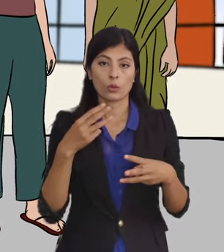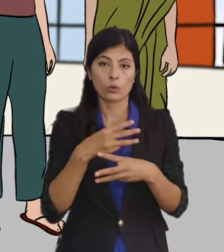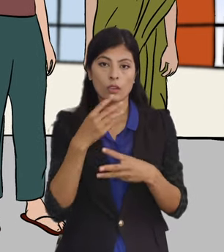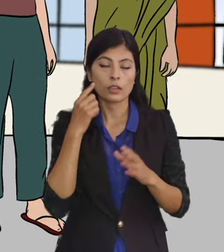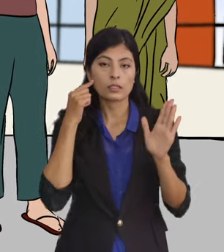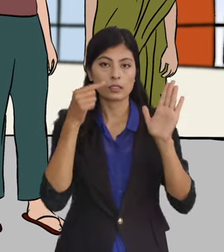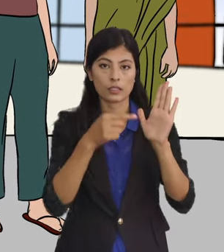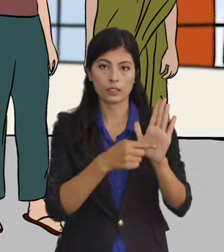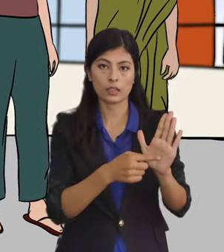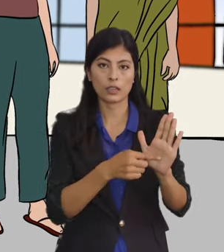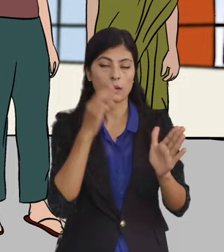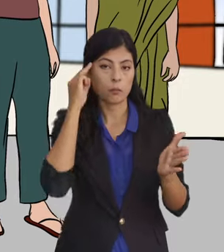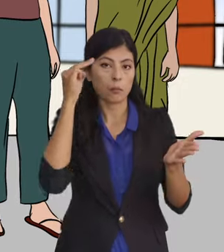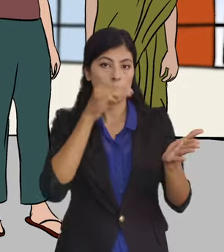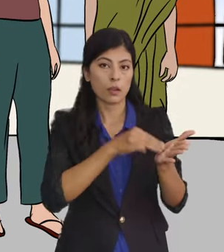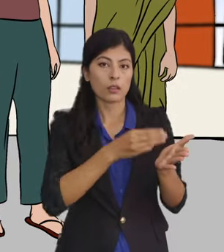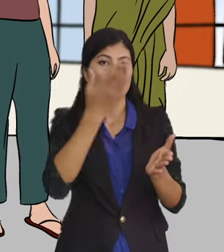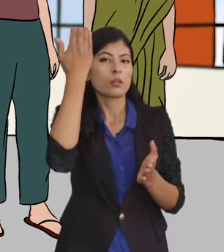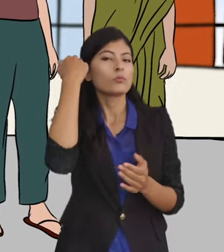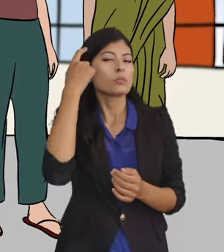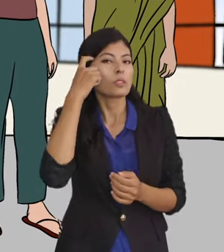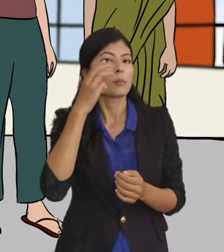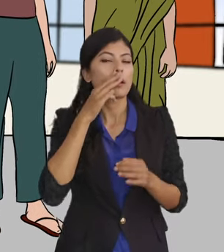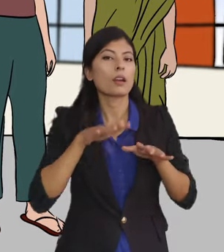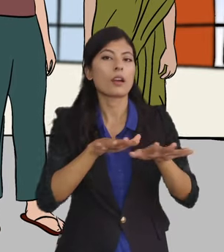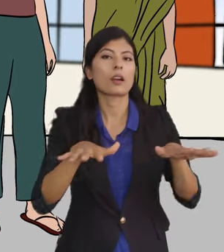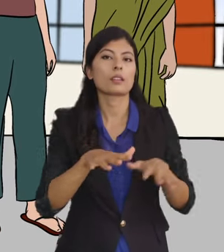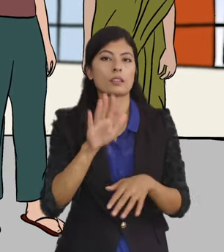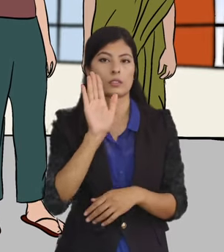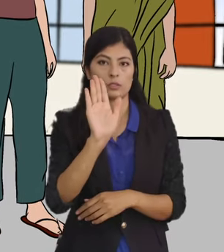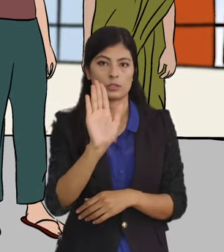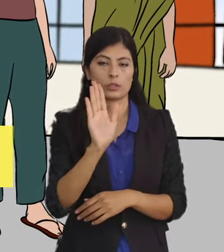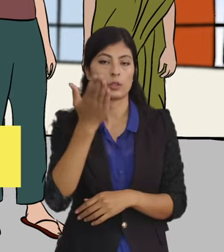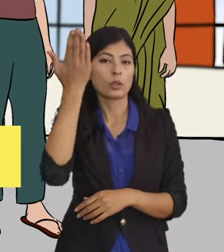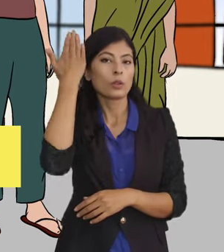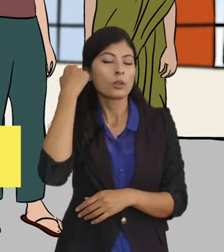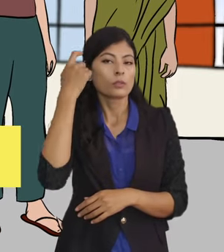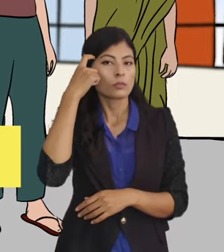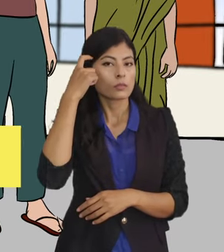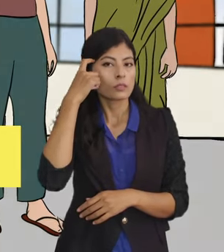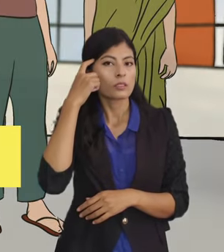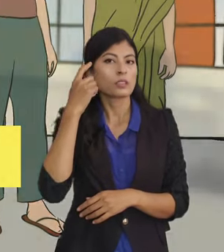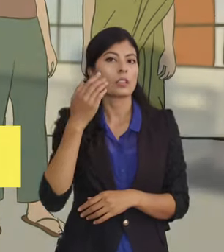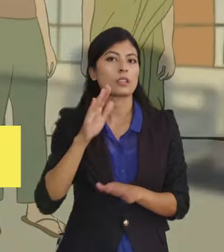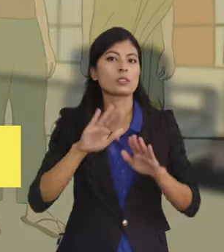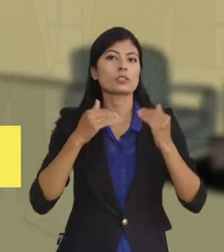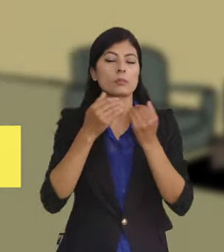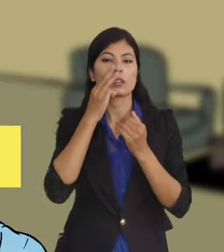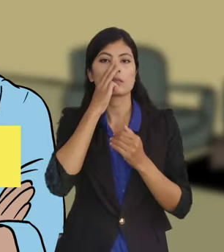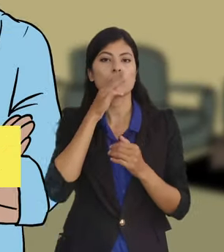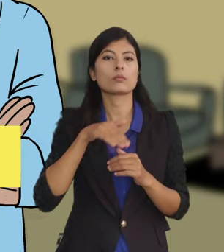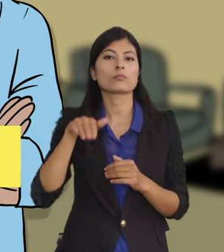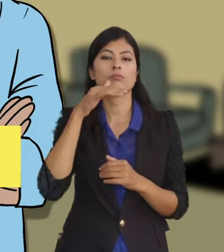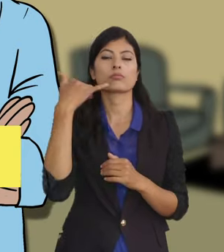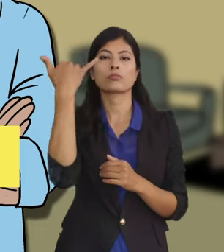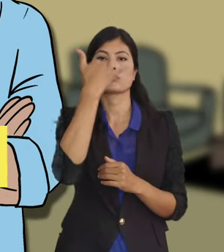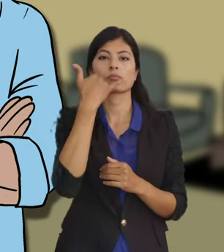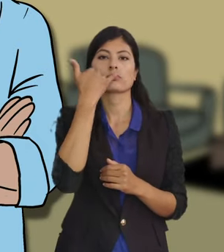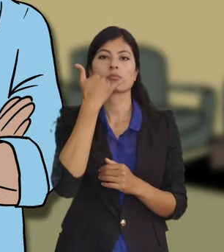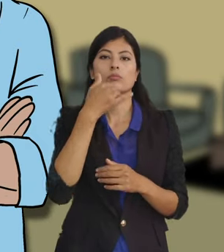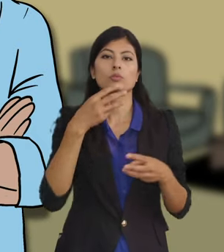उधारन मा देखाईको मानेता पित्री सत्ता मा आदरी छन, पित्री सत्ता समाजमा बिद्देमान लंगिक ताके उपज्यो